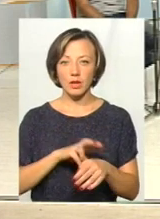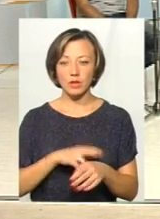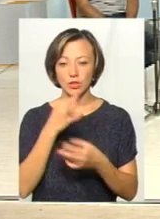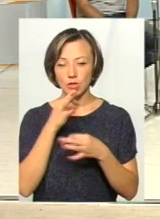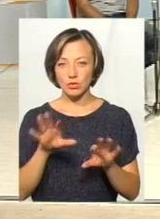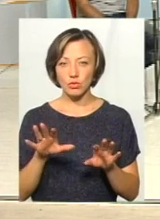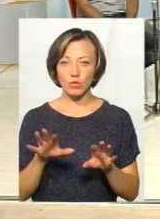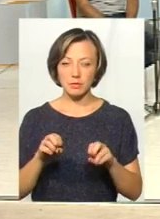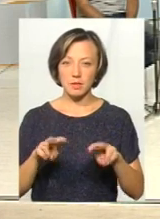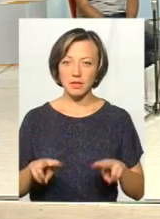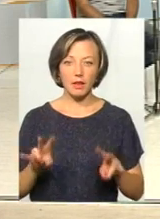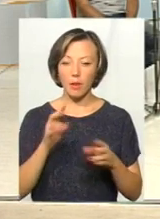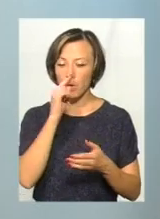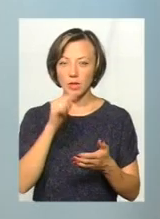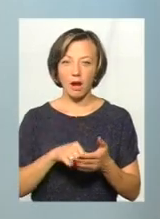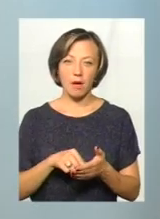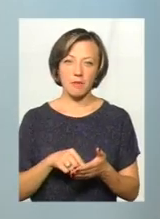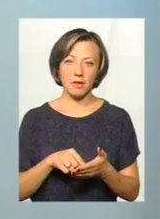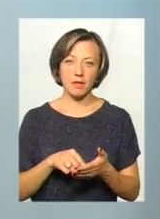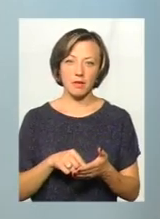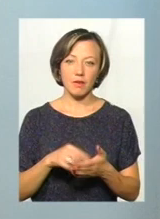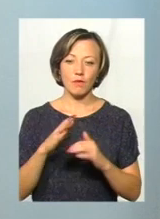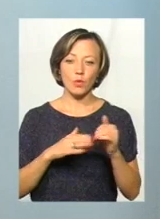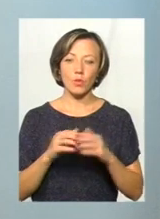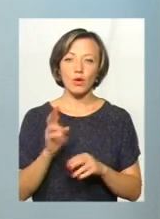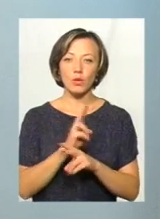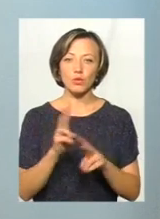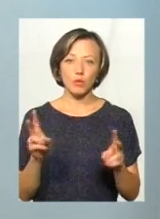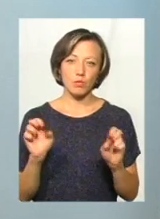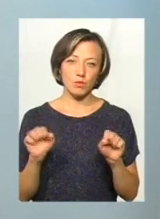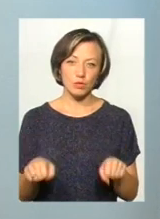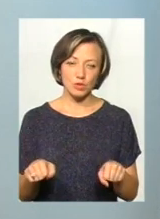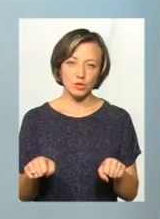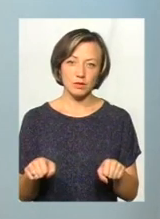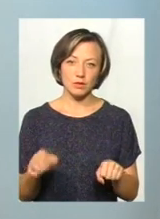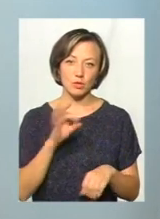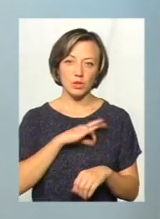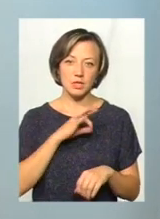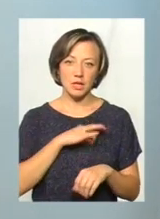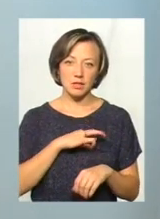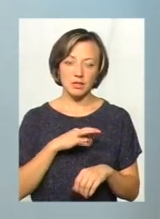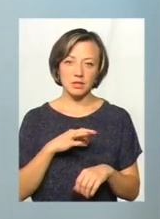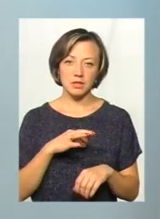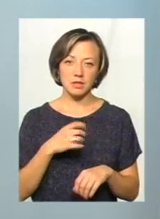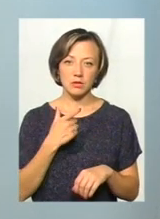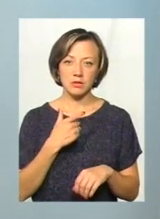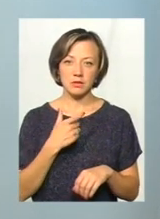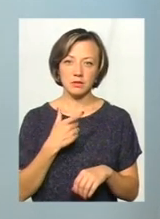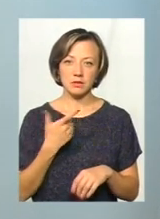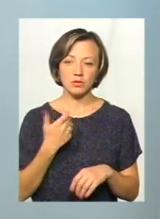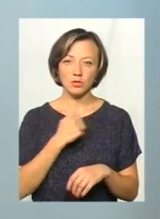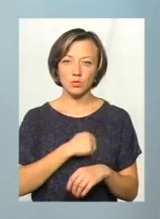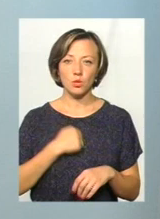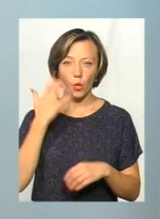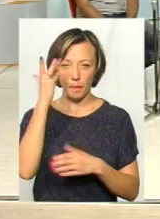будь-якого іншого фахівця, не потрапила в руки тих, хто може з нею скористатися зі злою